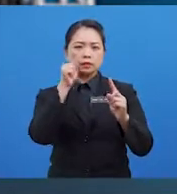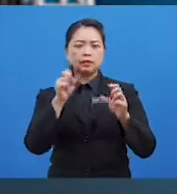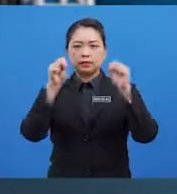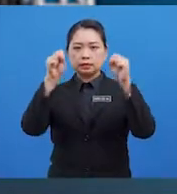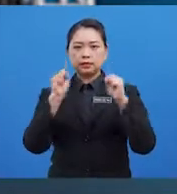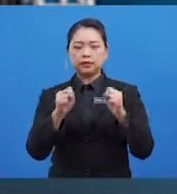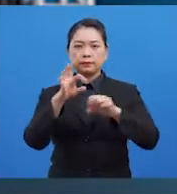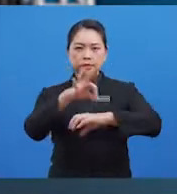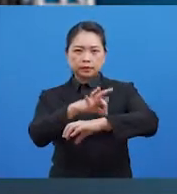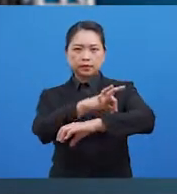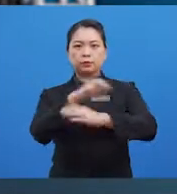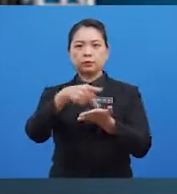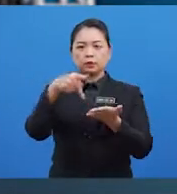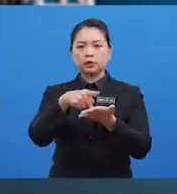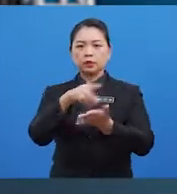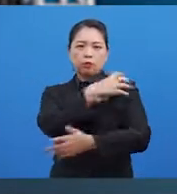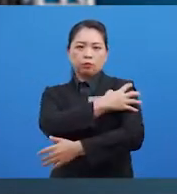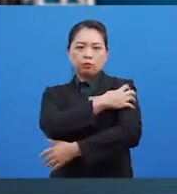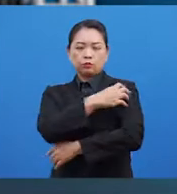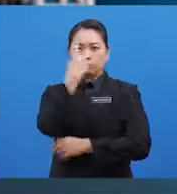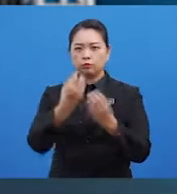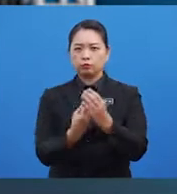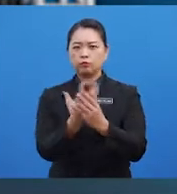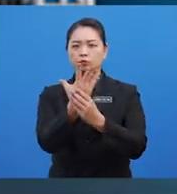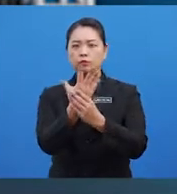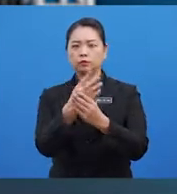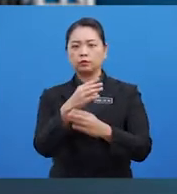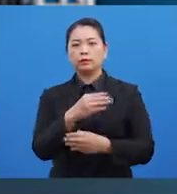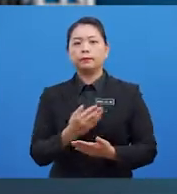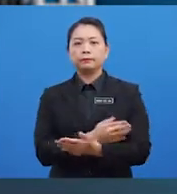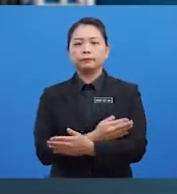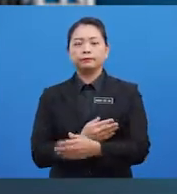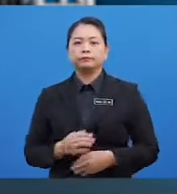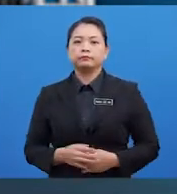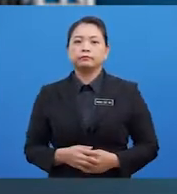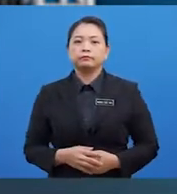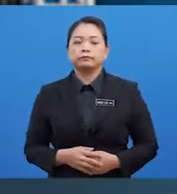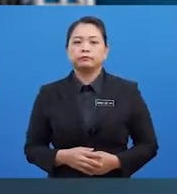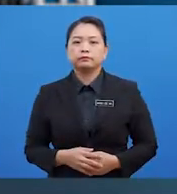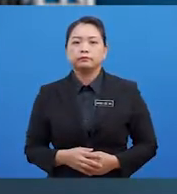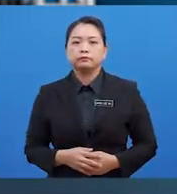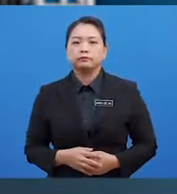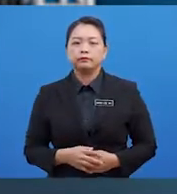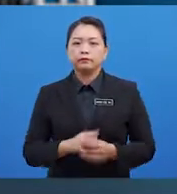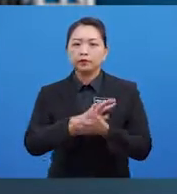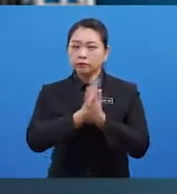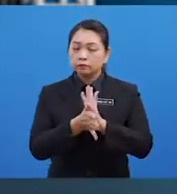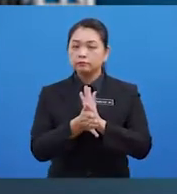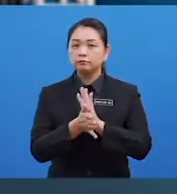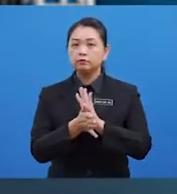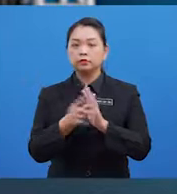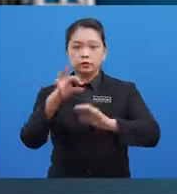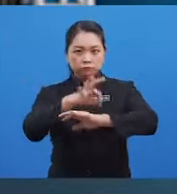Dan otot Untuk pertumbuhan Dan perkembangan Bayi Apabila Sistem saraf Pusat menjadi Semakin matang